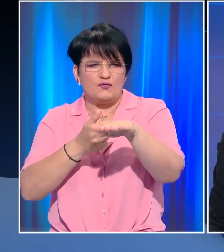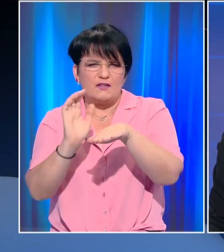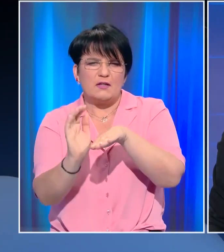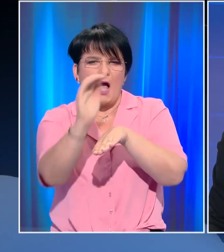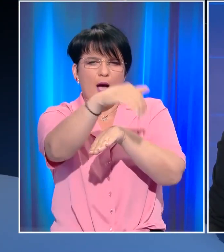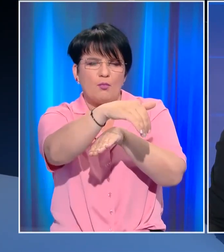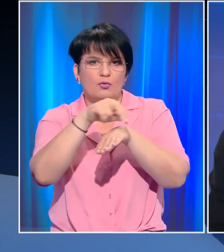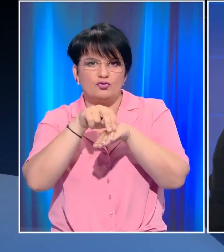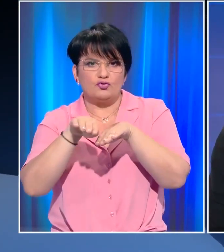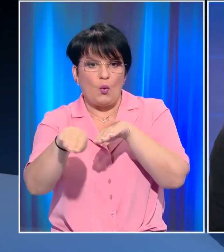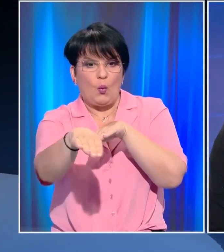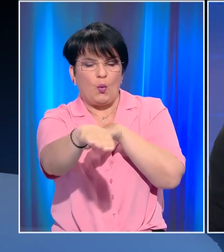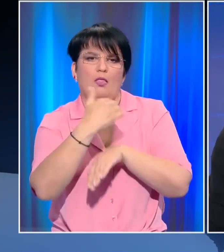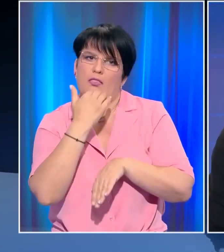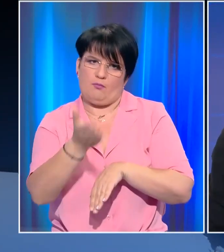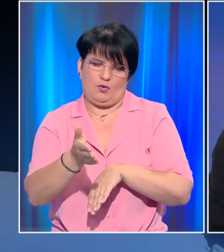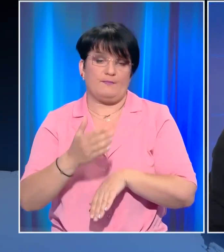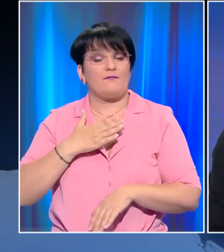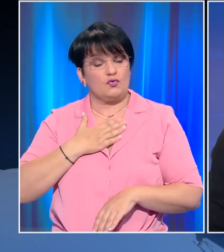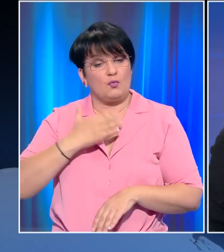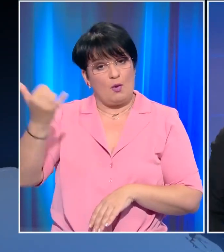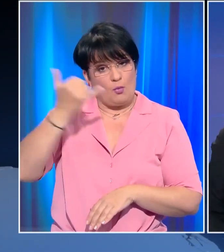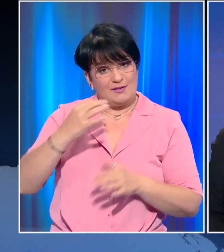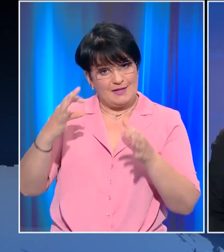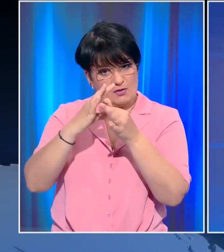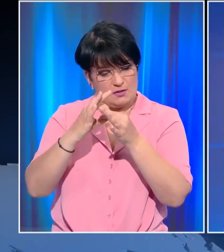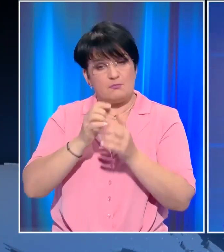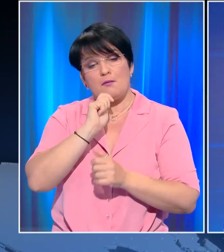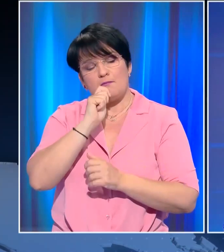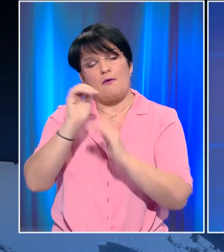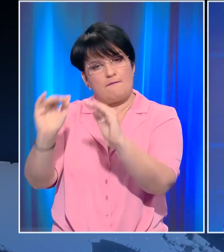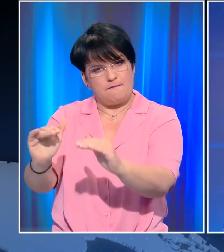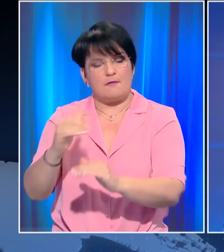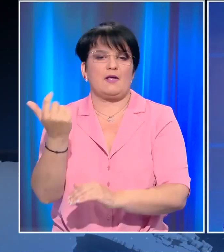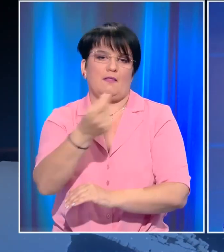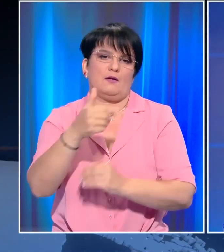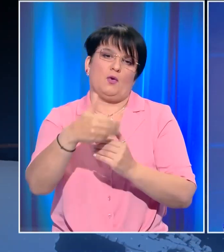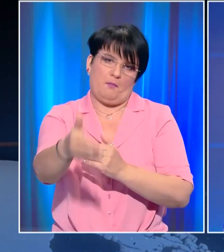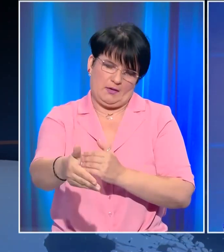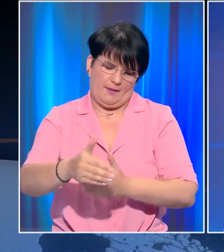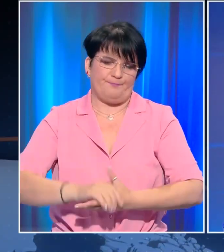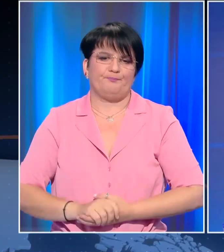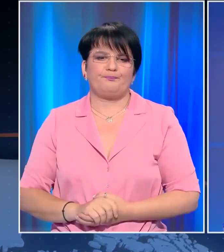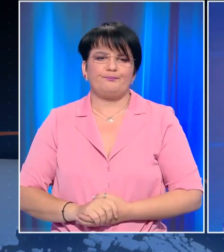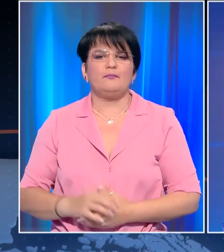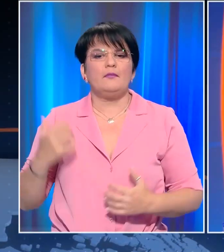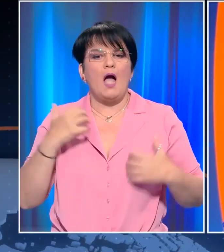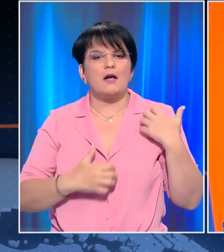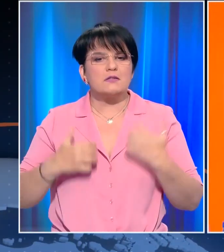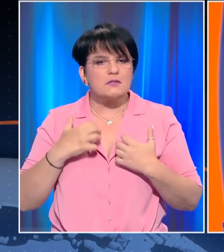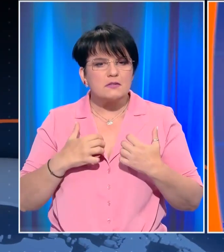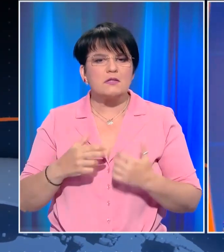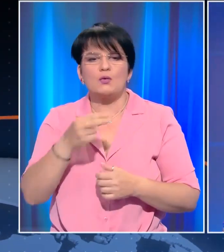μπορεί να κατέβει προς τα κάτω. Γιάννη Ζιάκα, να σε ευχαριστήσω πολύ να συνεχίσεις το ρεπορτάζ και για το κεντρικό μας Δελτίο Ειδήσεων. Εντύνεται η ανησυχία για τα